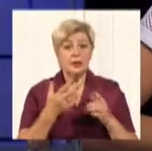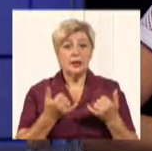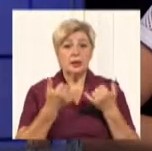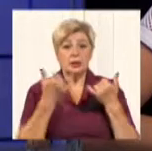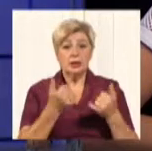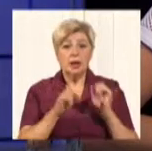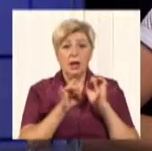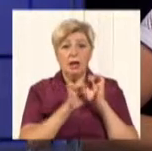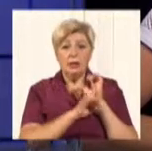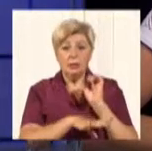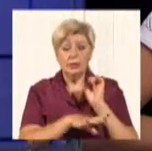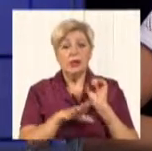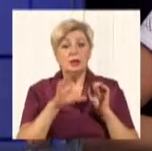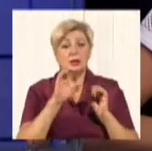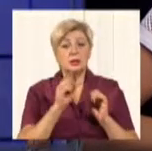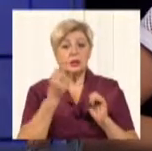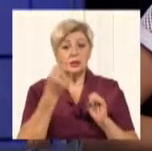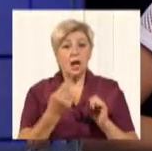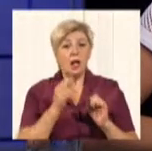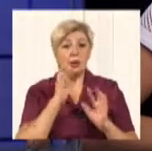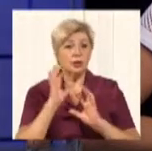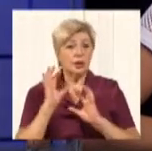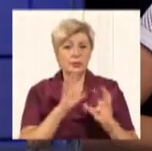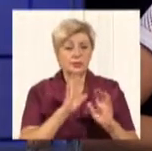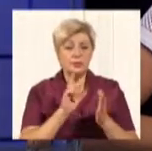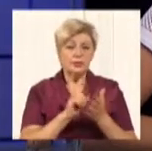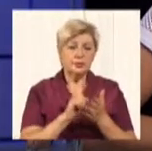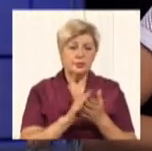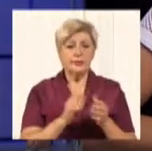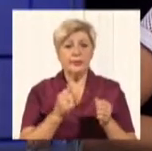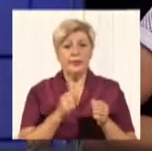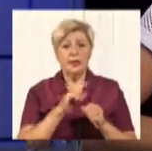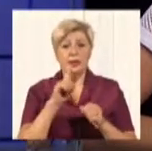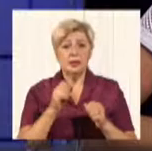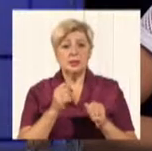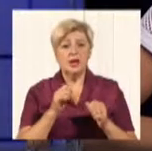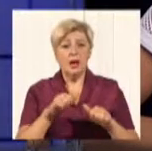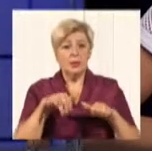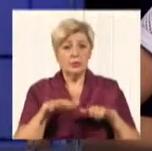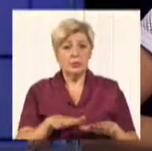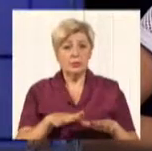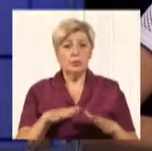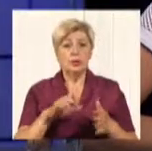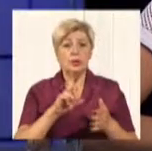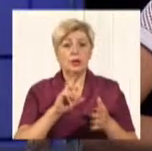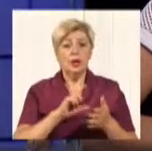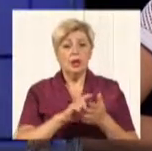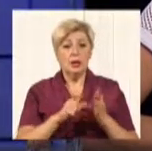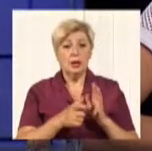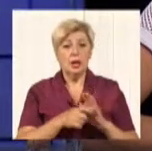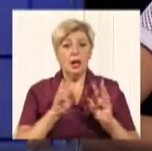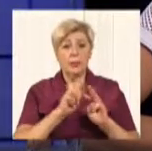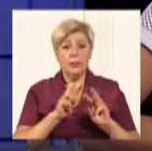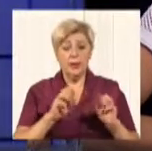незабезпечених або соціально вразливих категорій населення за відповідною постановою Кабміна передбачено